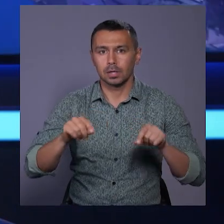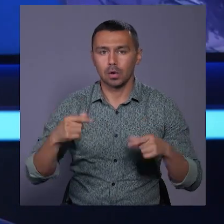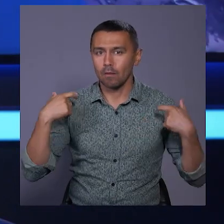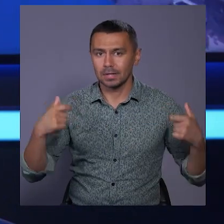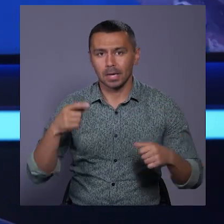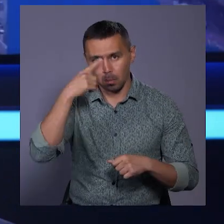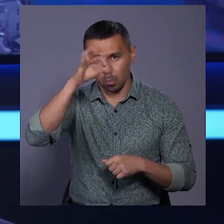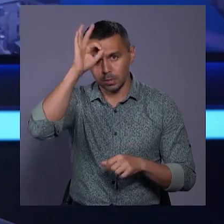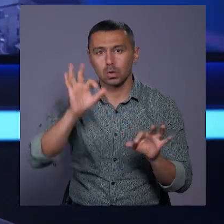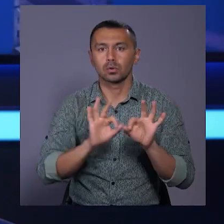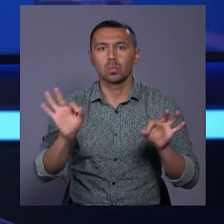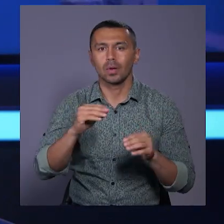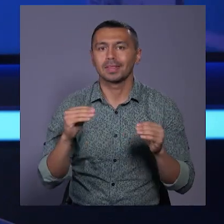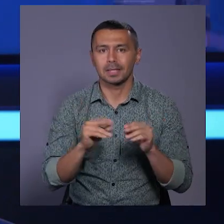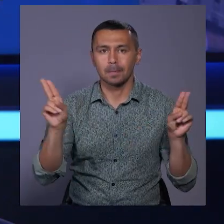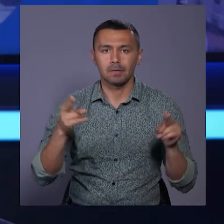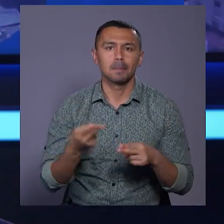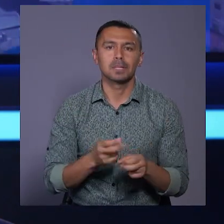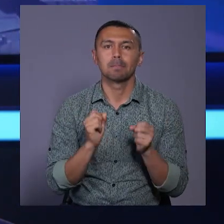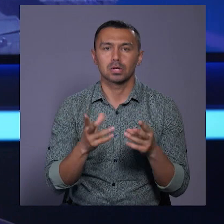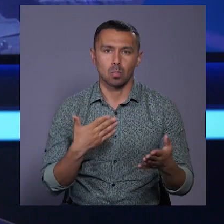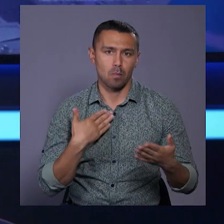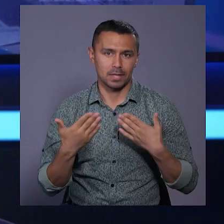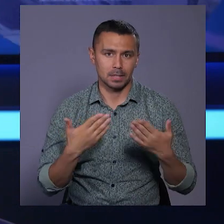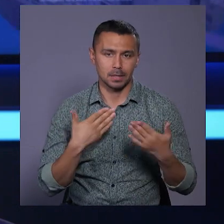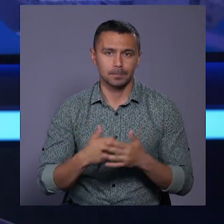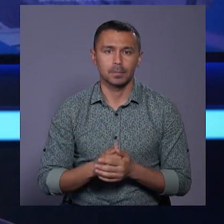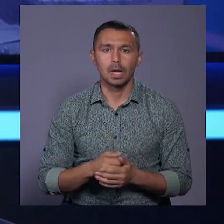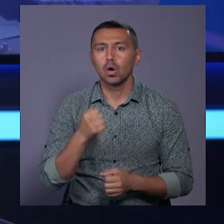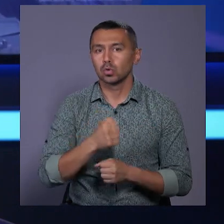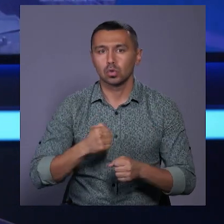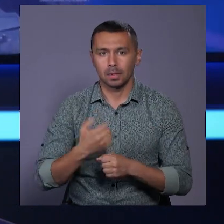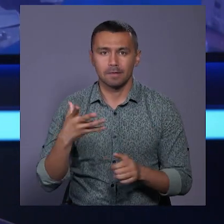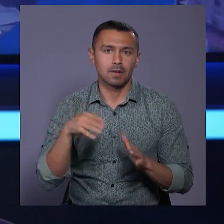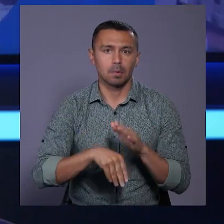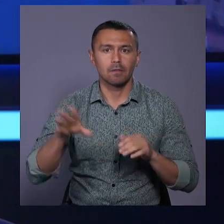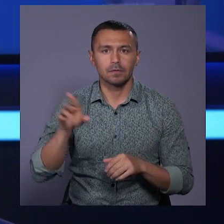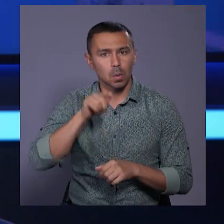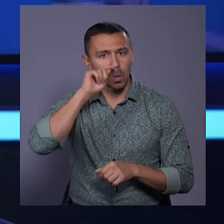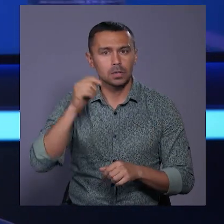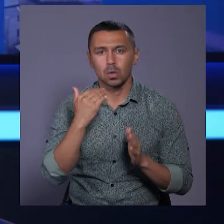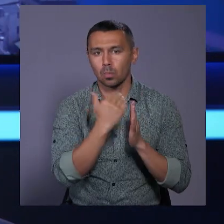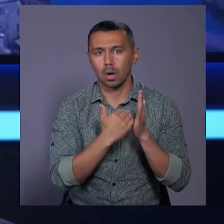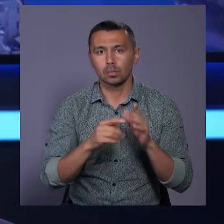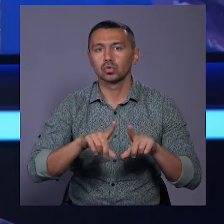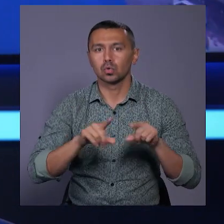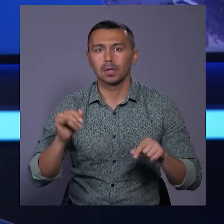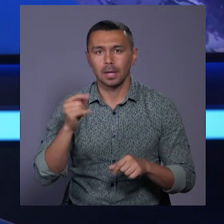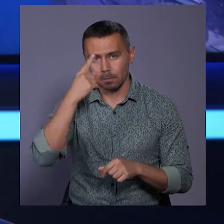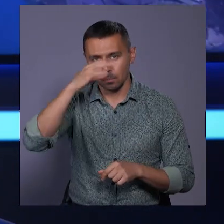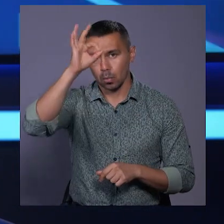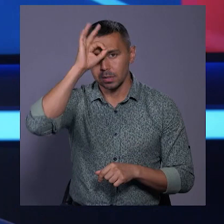поліції розповідають про 10 правил безпечної поведінки. Розробили їх в рамках всеукраїнської програми «Школа і